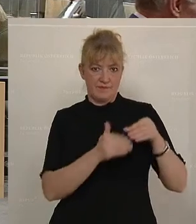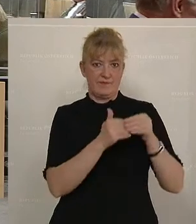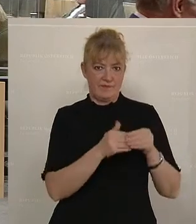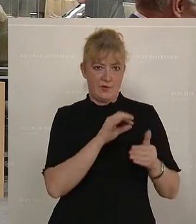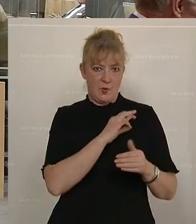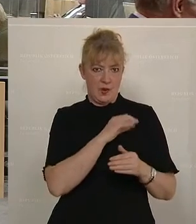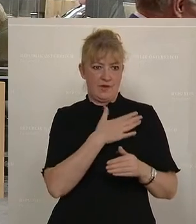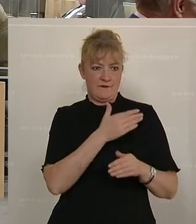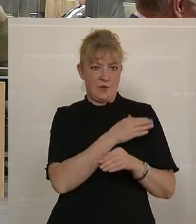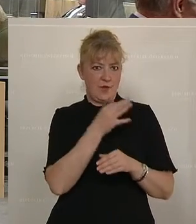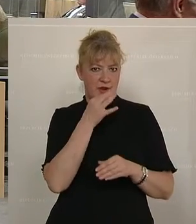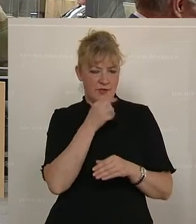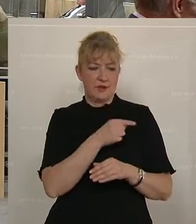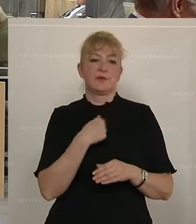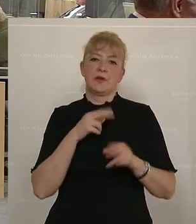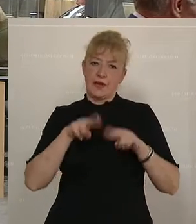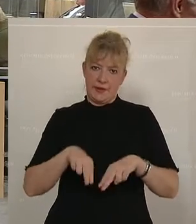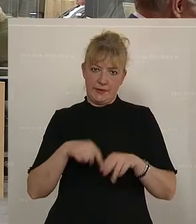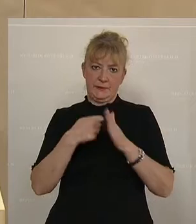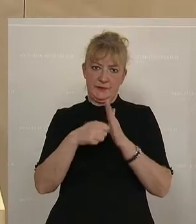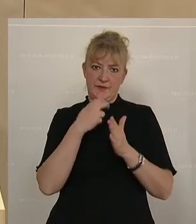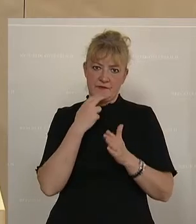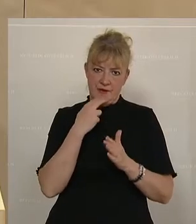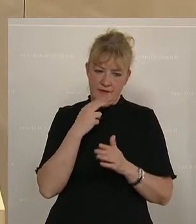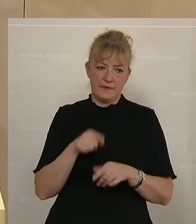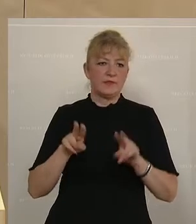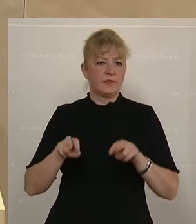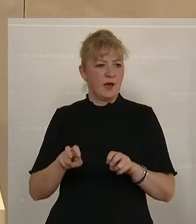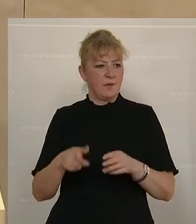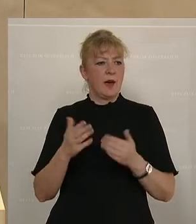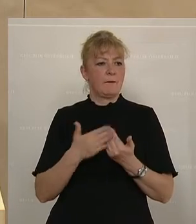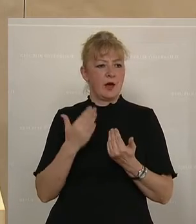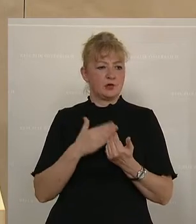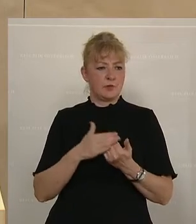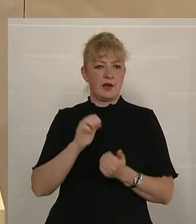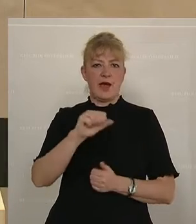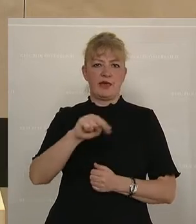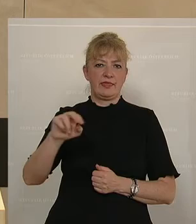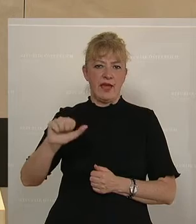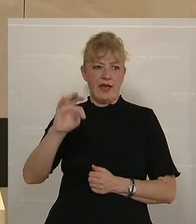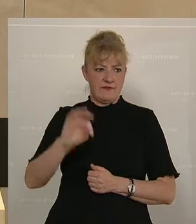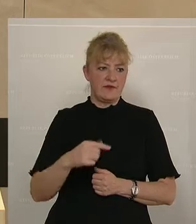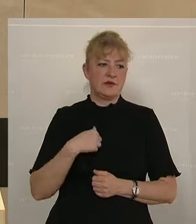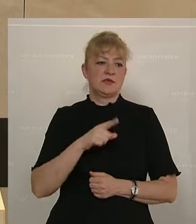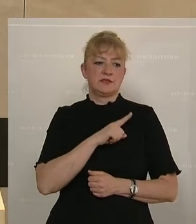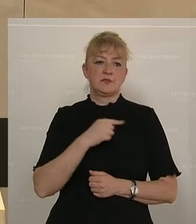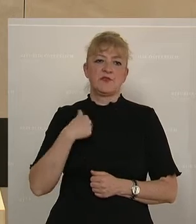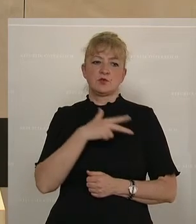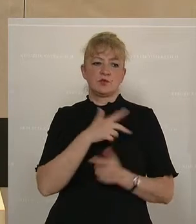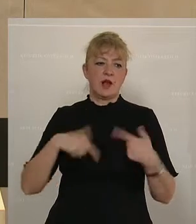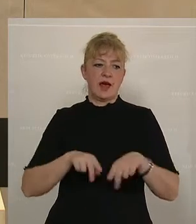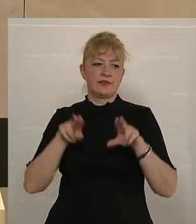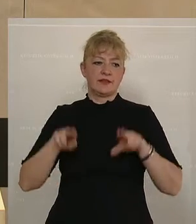Christian Racker, FPÖ, ist am Wort. Wir bleiben bei diesem Beispiel der ANAF. Ich war selbst Sozialanweserat über vier Jahre